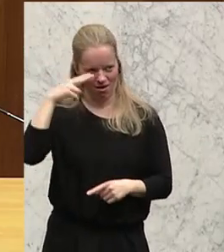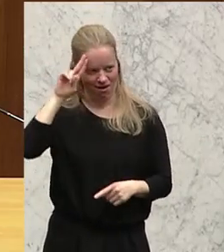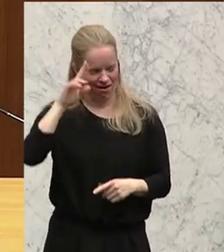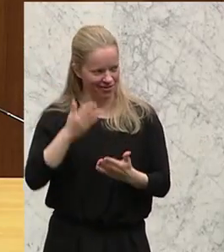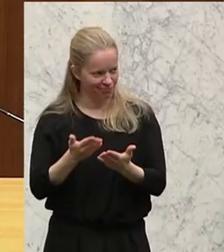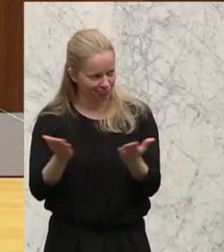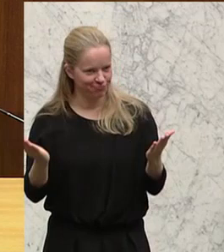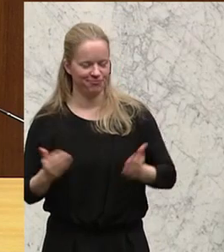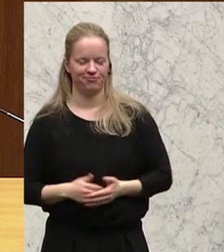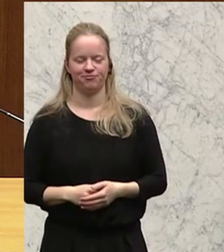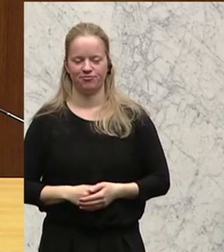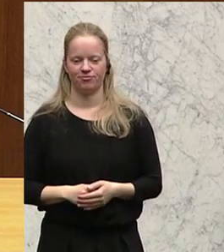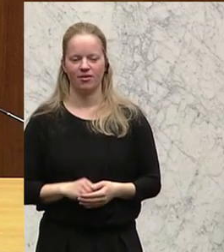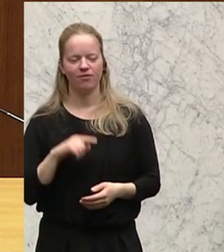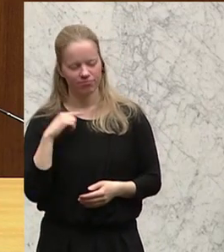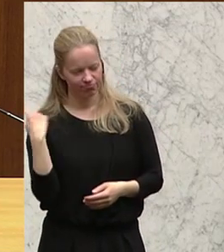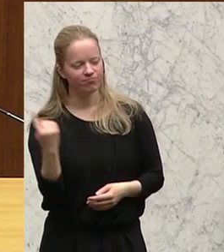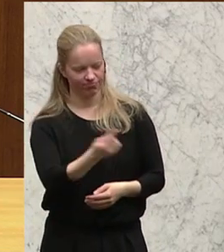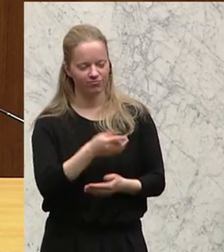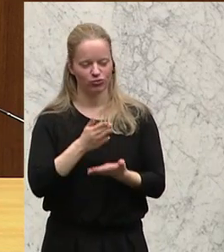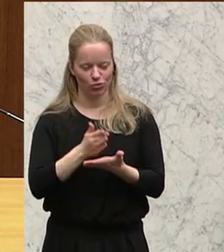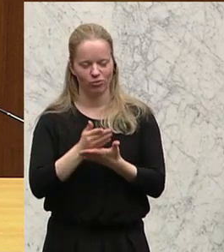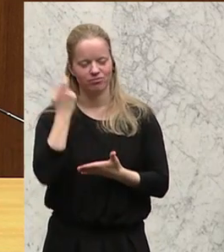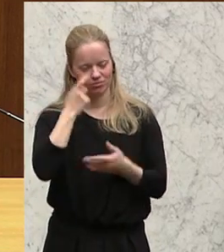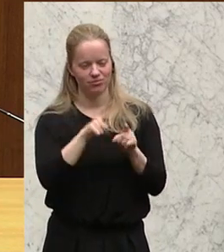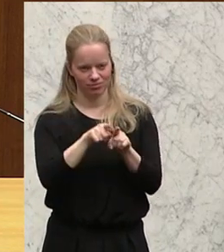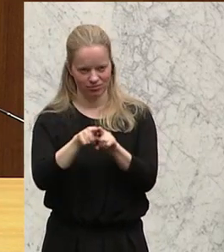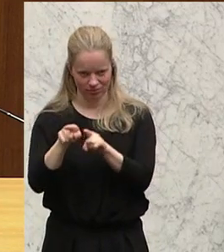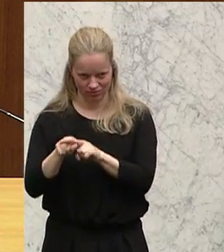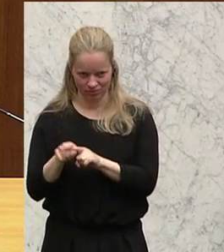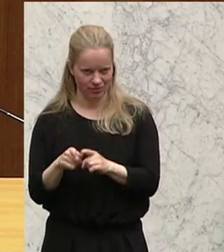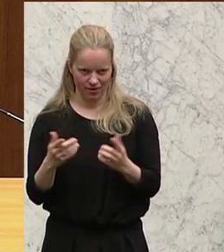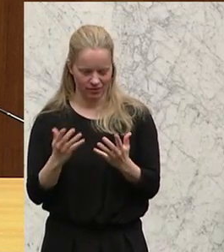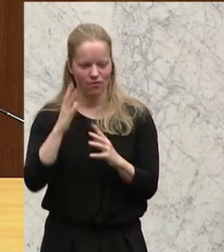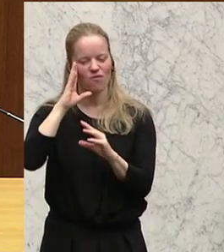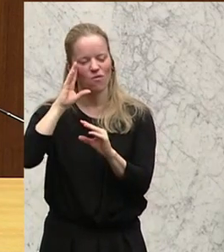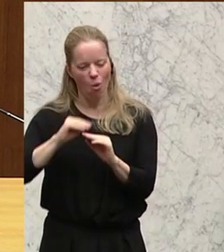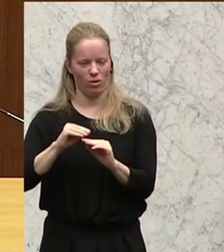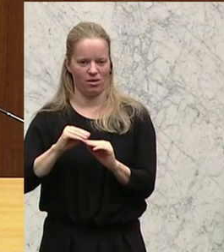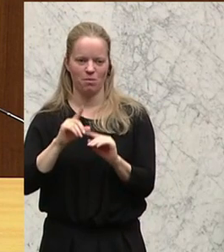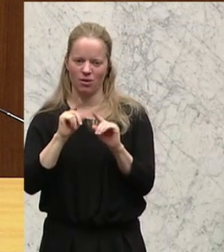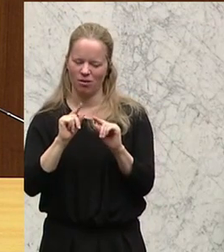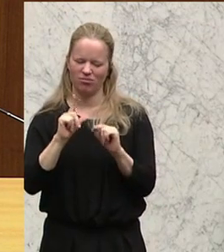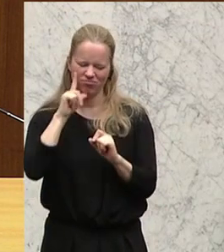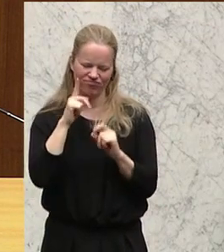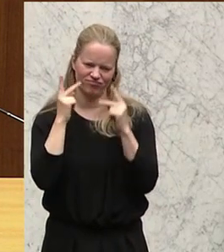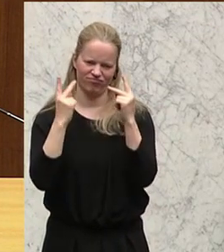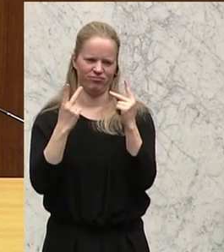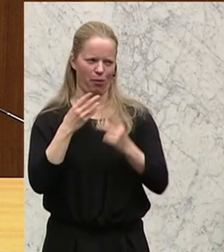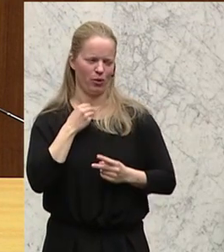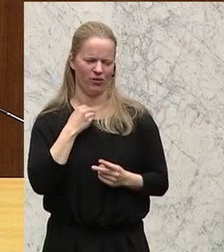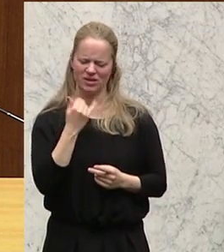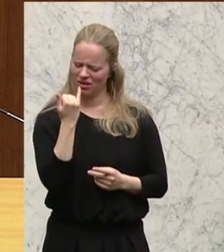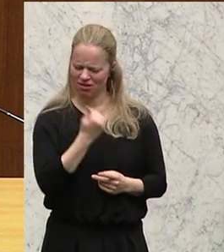Wir sind uns wohl einig, dass Wohnen ein Grundbedürfnis eines jeden Menschen ist. Es ist